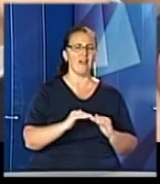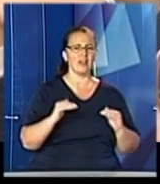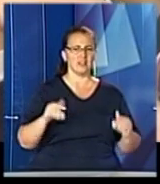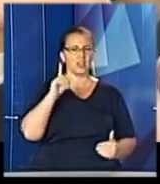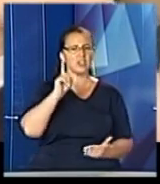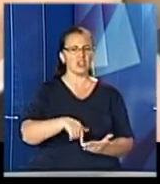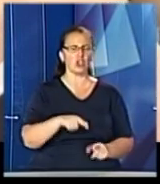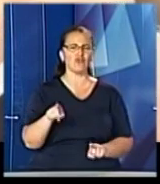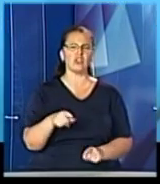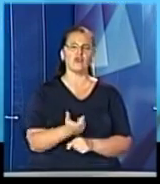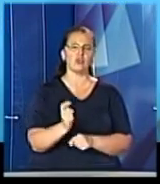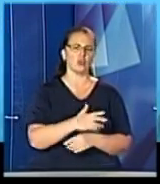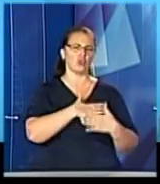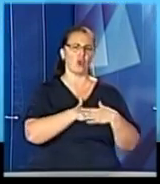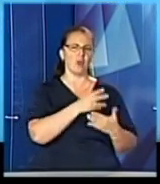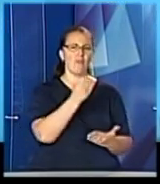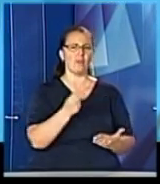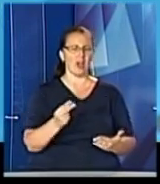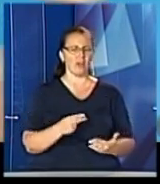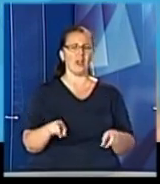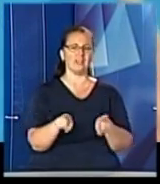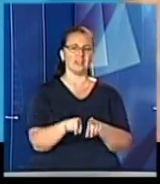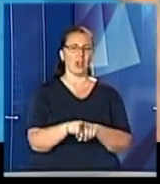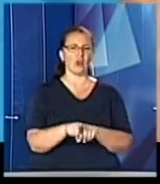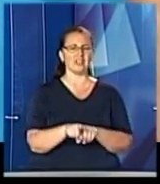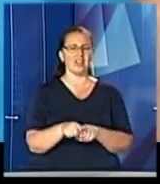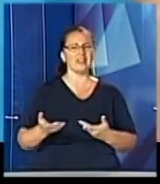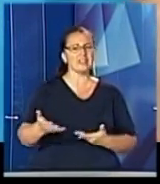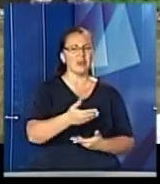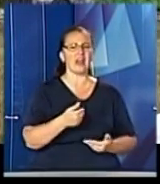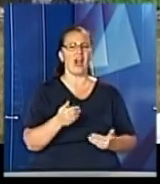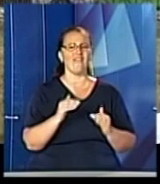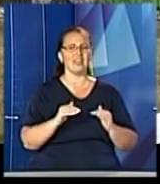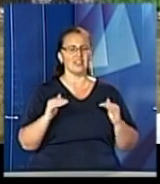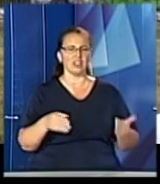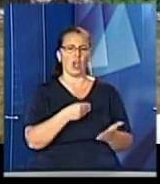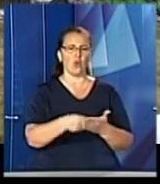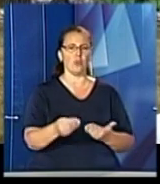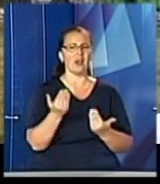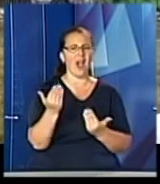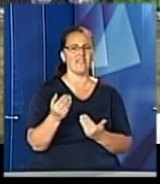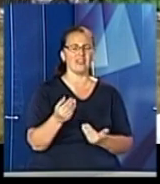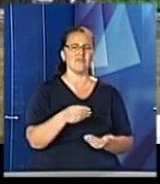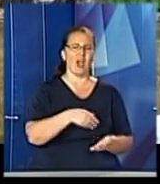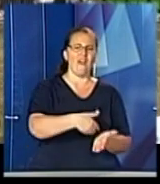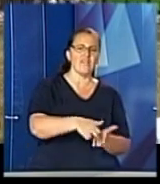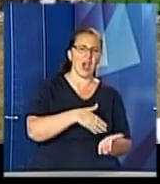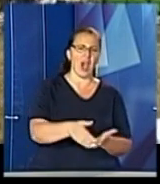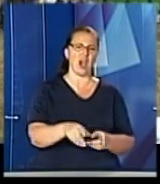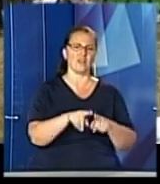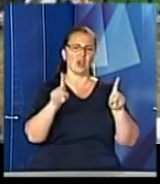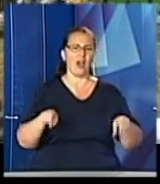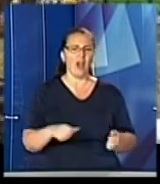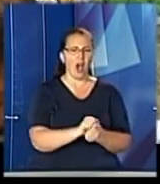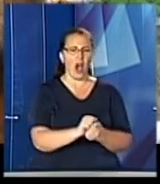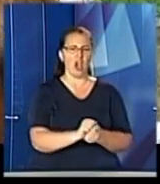дуже любив малювати, також збирав дітей, купляв їм фарби, аркуші